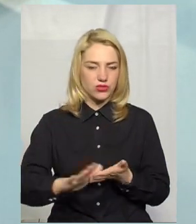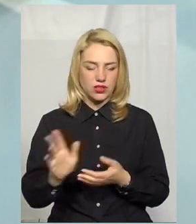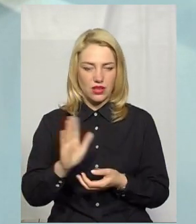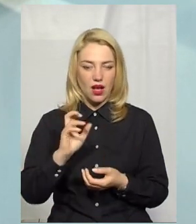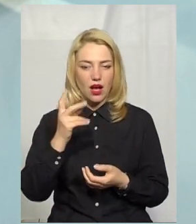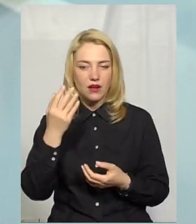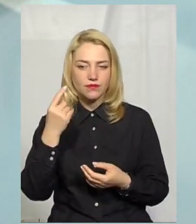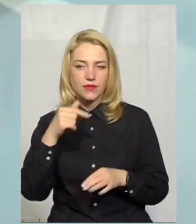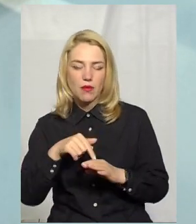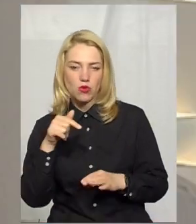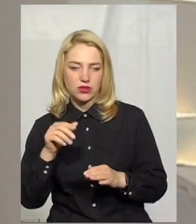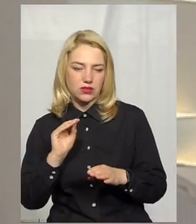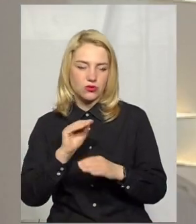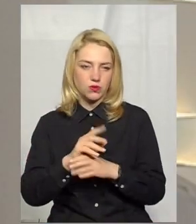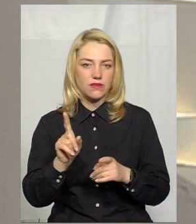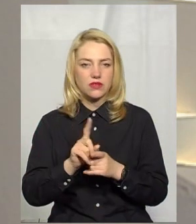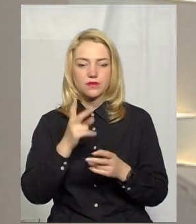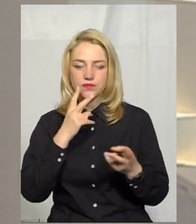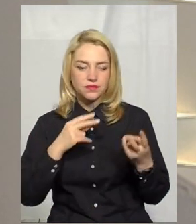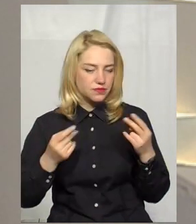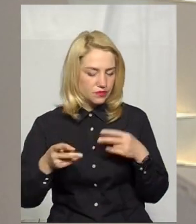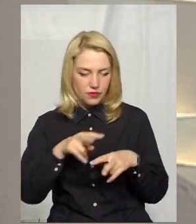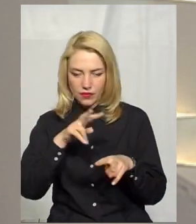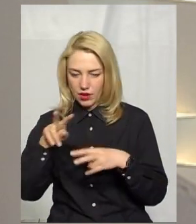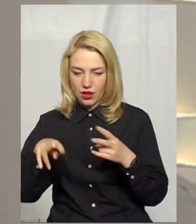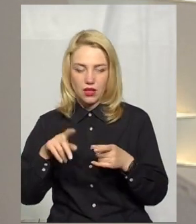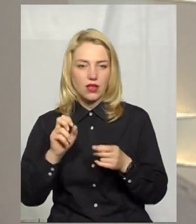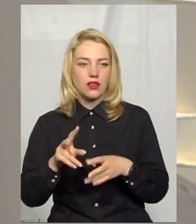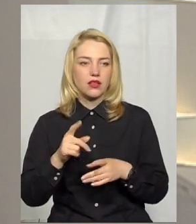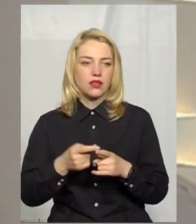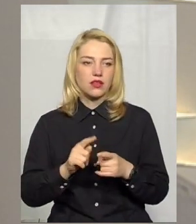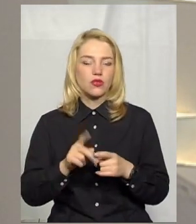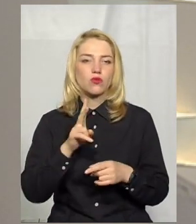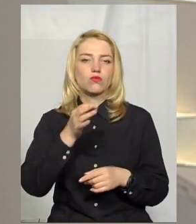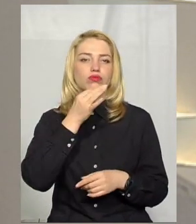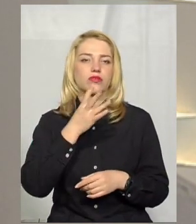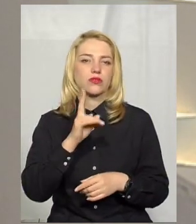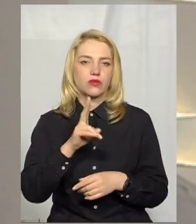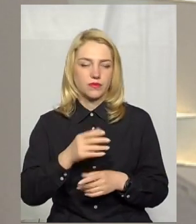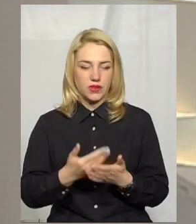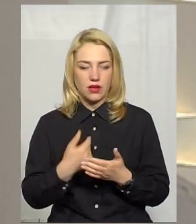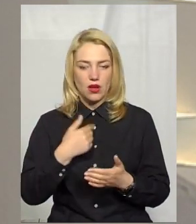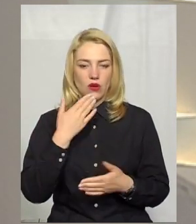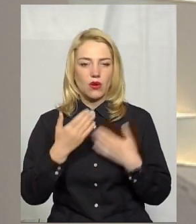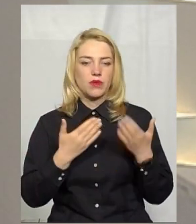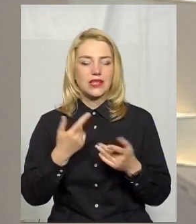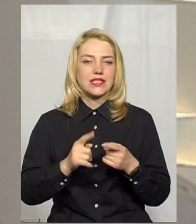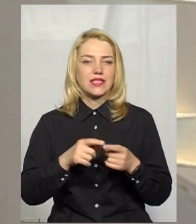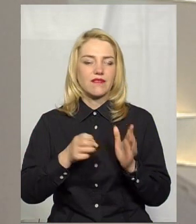Так вже емоційно ніби це все оцінити Так, такий приз глядацьких симпатій Кого ми опитували? Це було 18